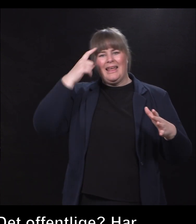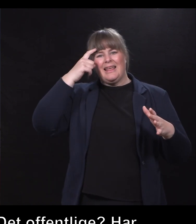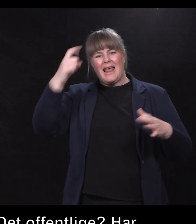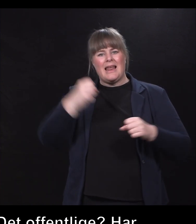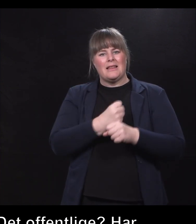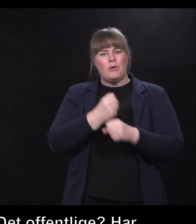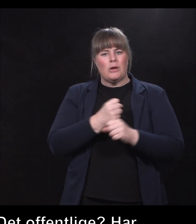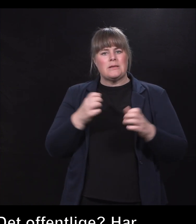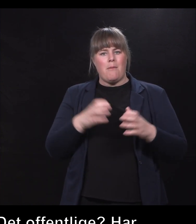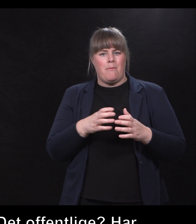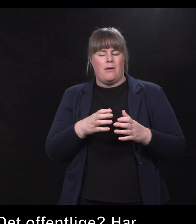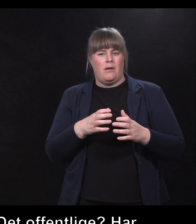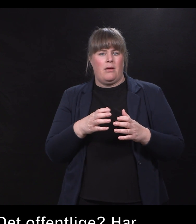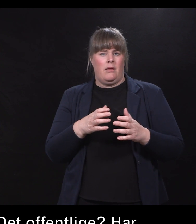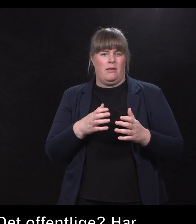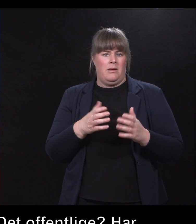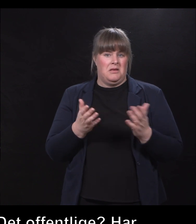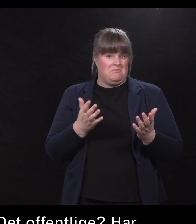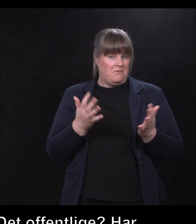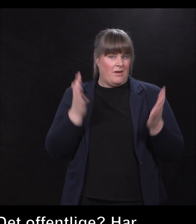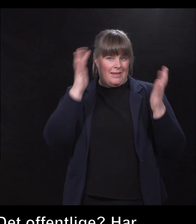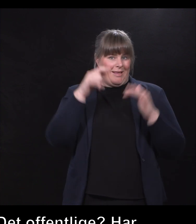at dette skapes? Har dere jo tenkt noen der?